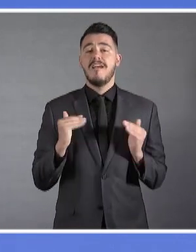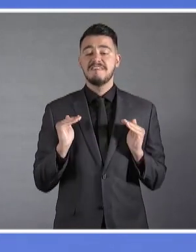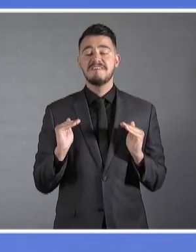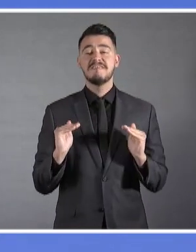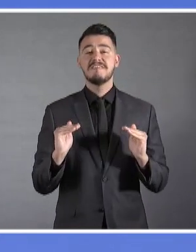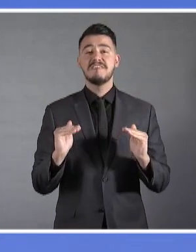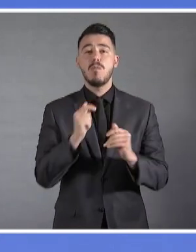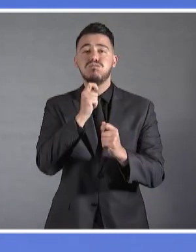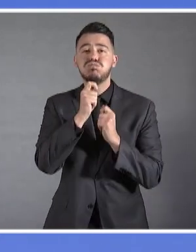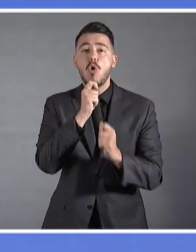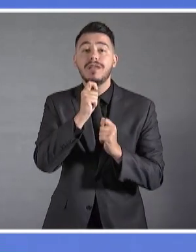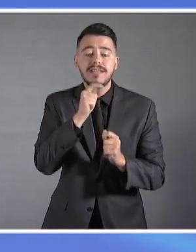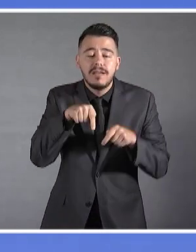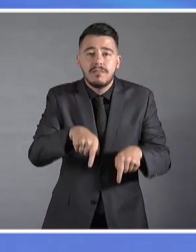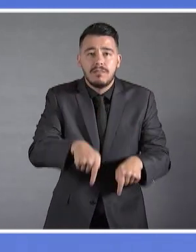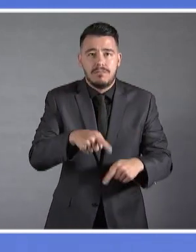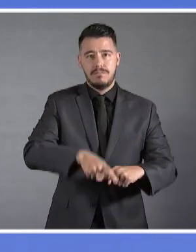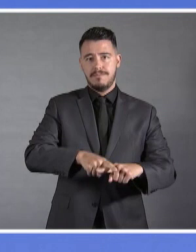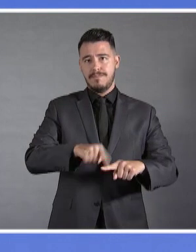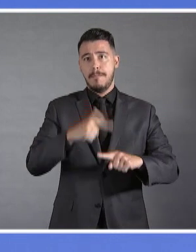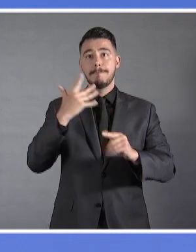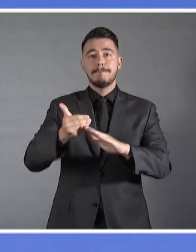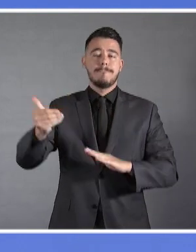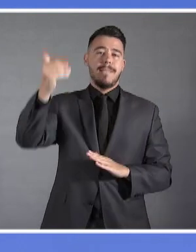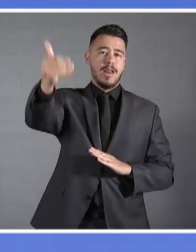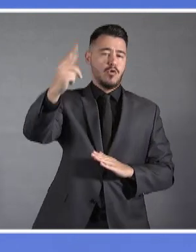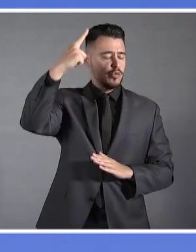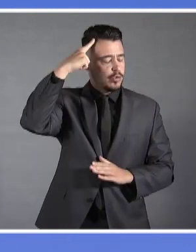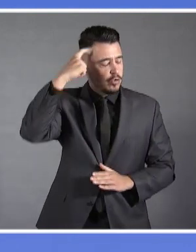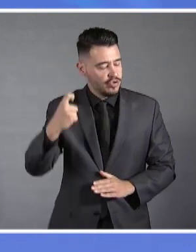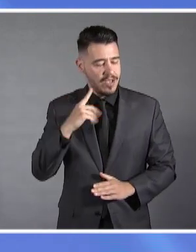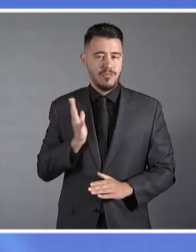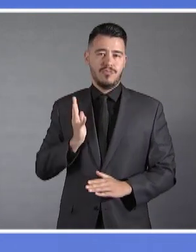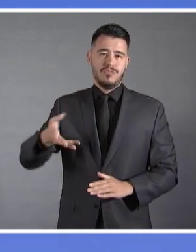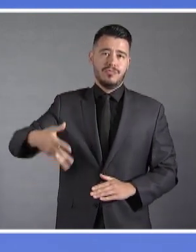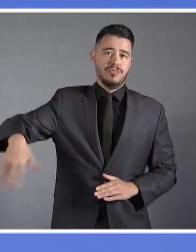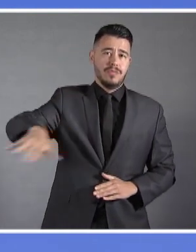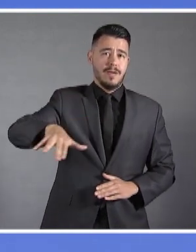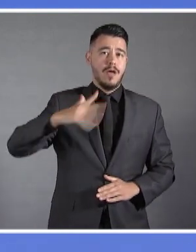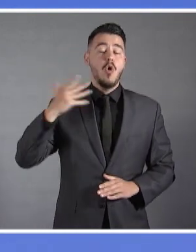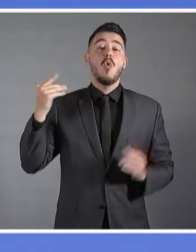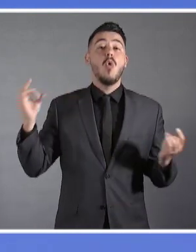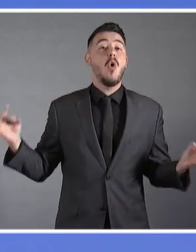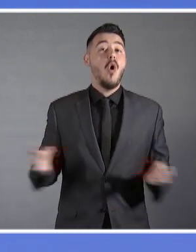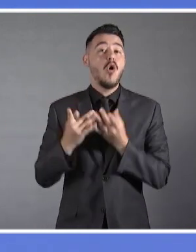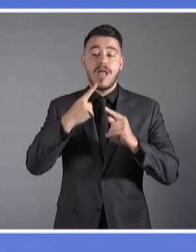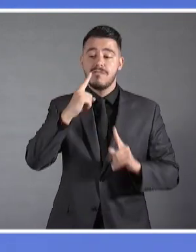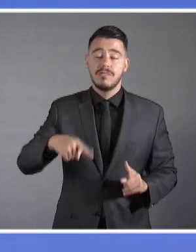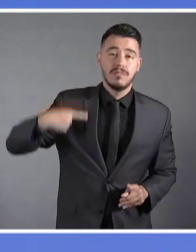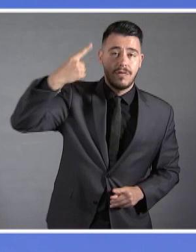Και το γνωρίζουν αυτό οι Έλληνες πολίτες και θα το αποδείξουν όταν έρθει η ώρα στις εκλογές.